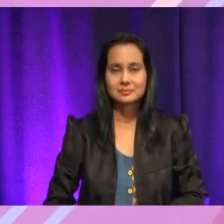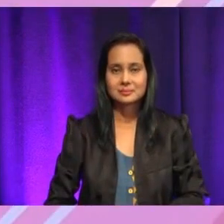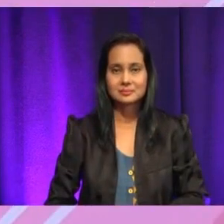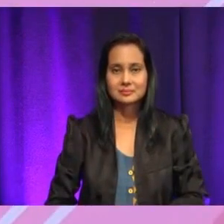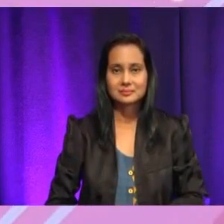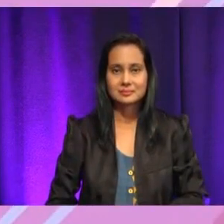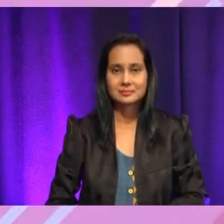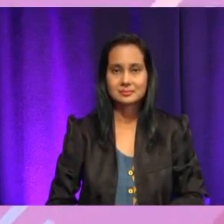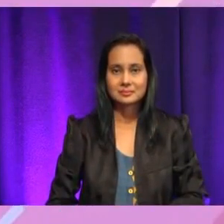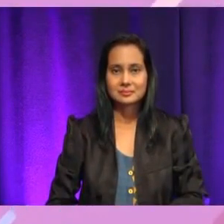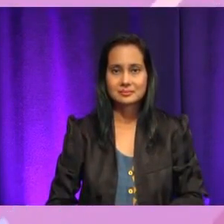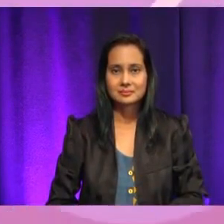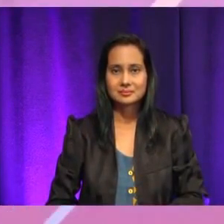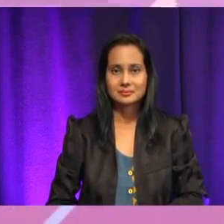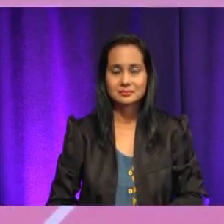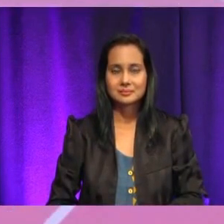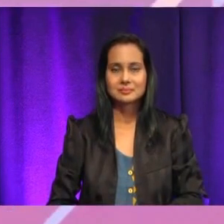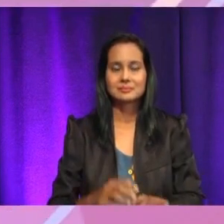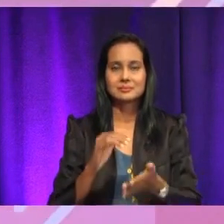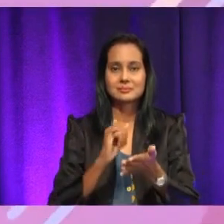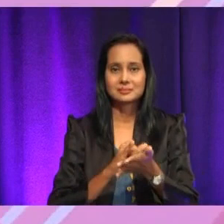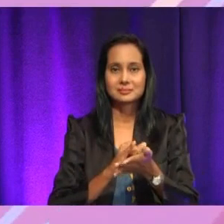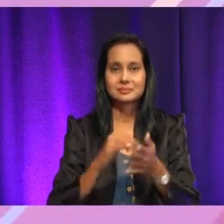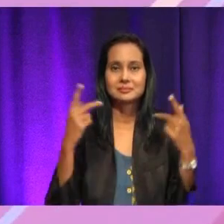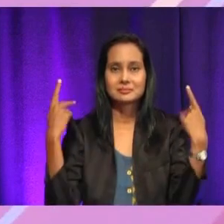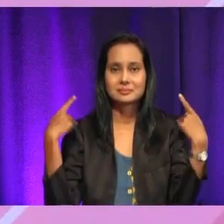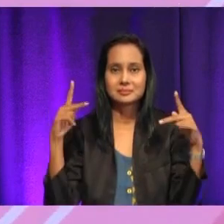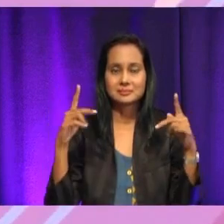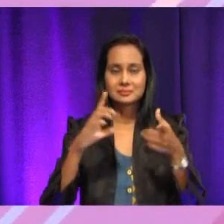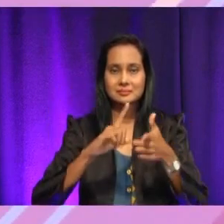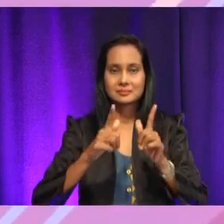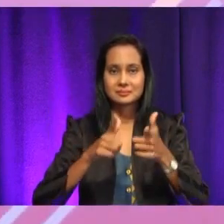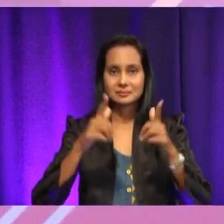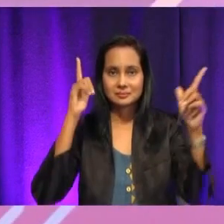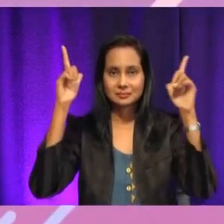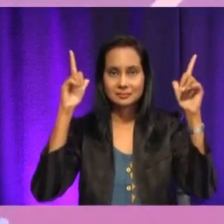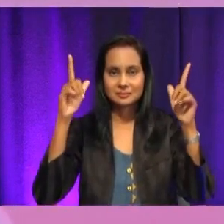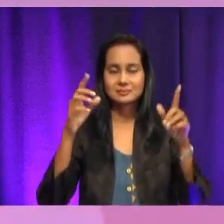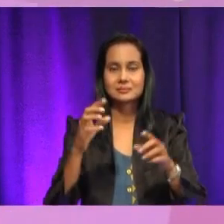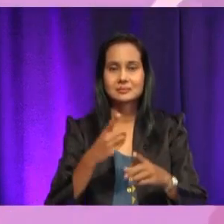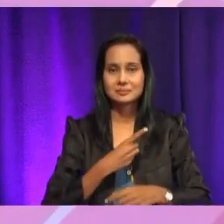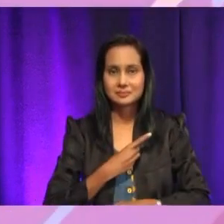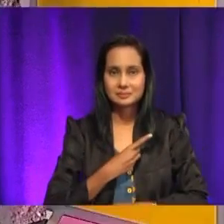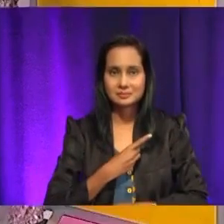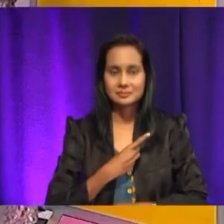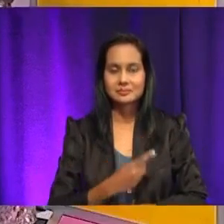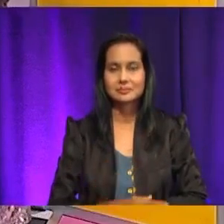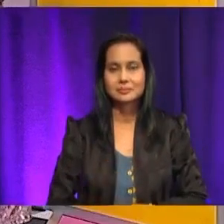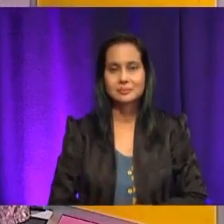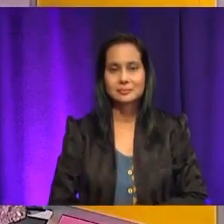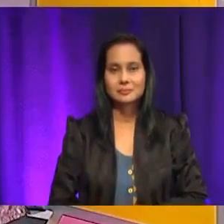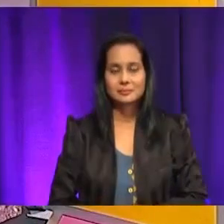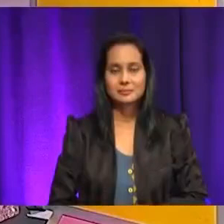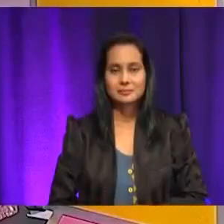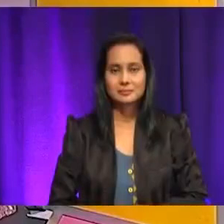Kedai Dobi Layan Diri, Cikgu. Ya, betul. Suasana di dalam video tadi ialah di Kedai